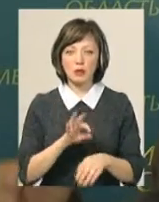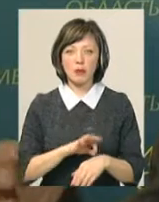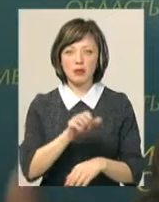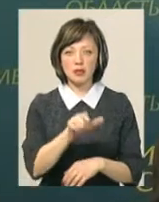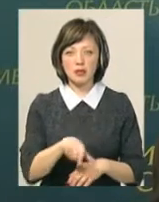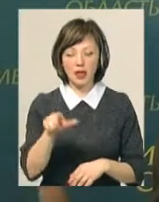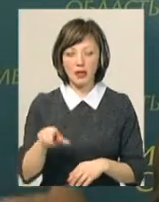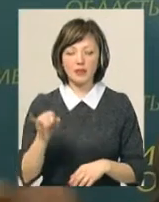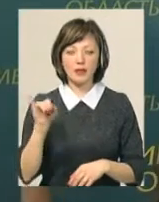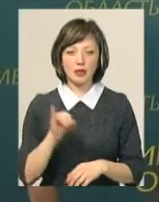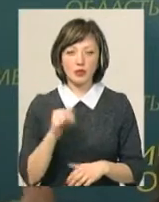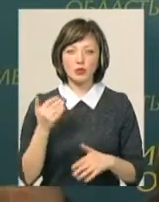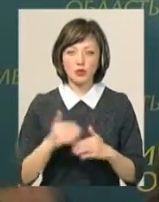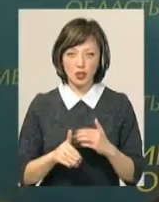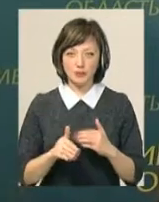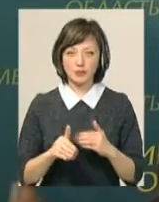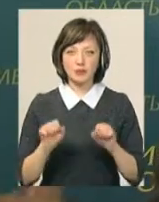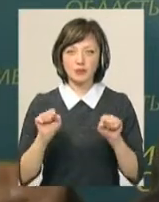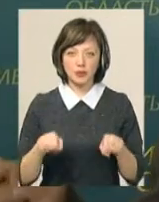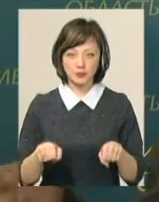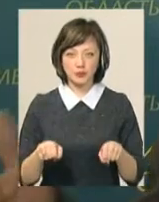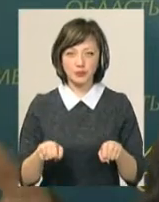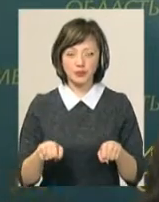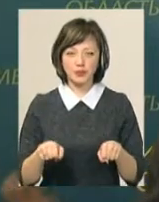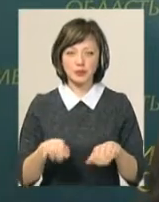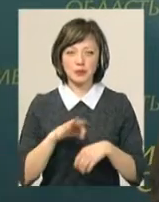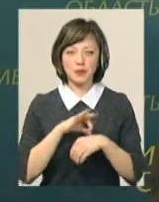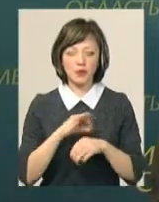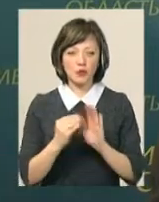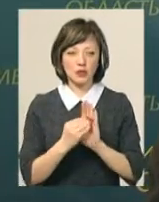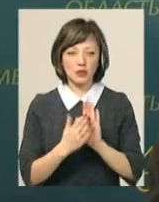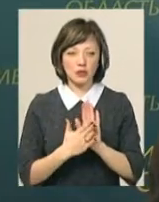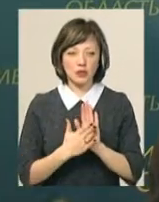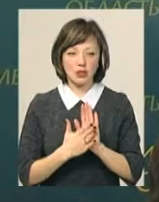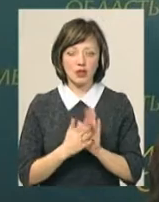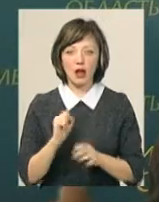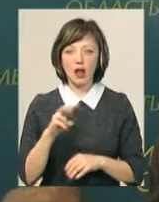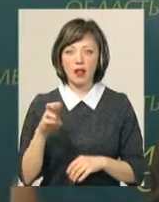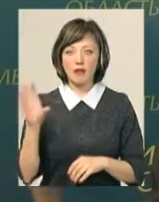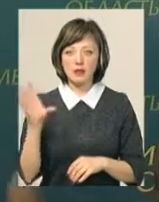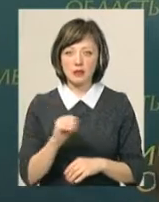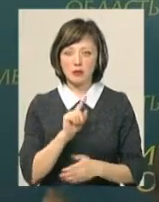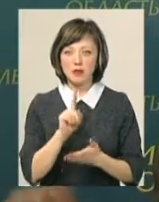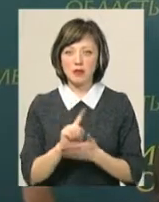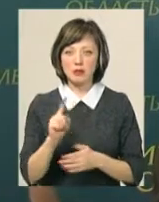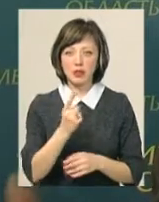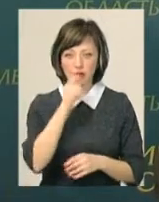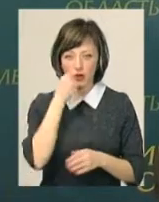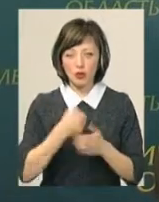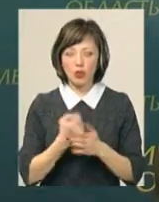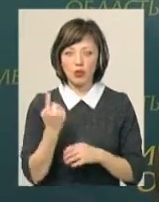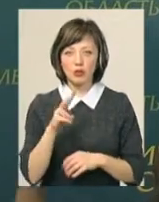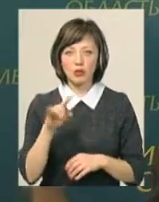і вже можемо проводити реєстрацію. Але всі повинні з 1 квітня до 1